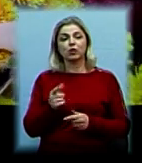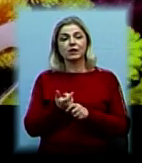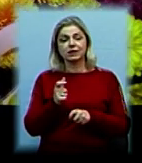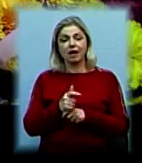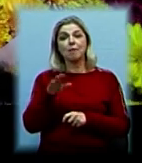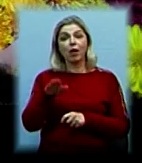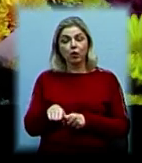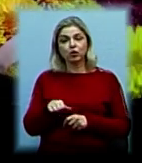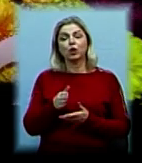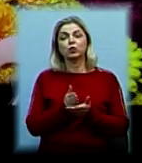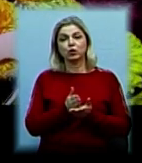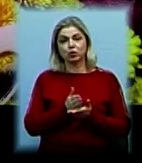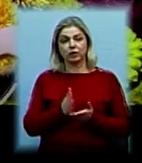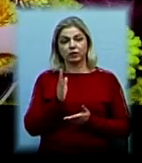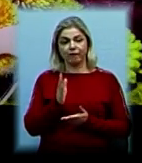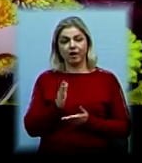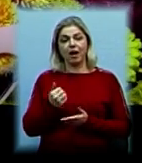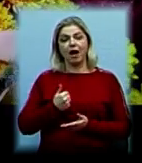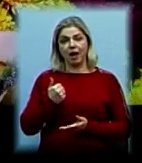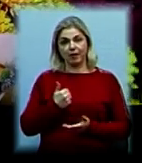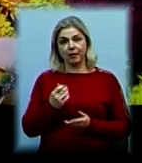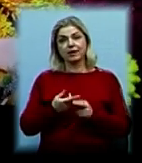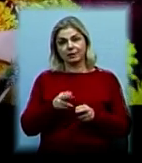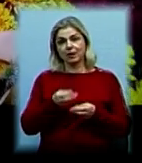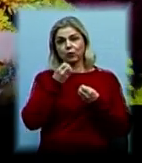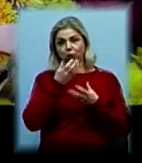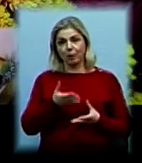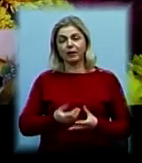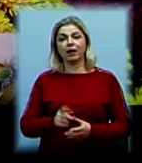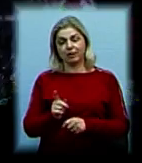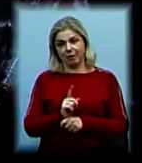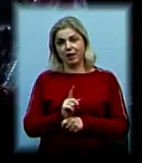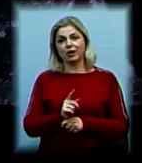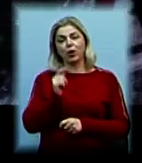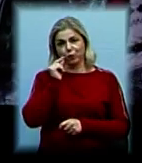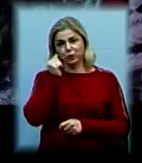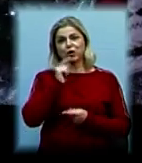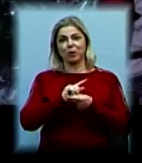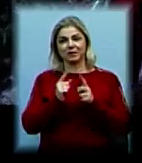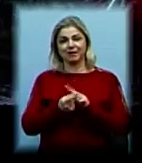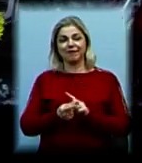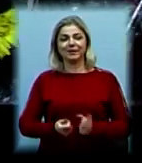служить в армії. І все добре, нормально. Мужиком став.